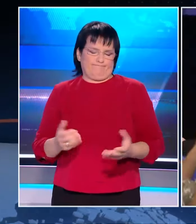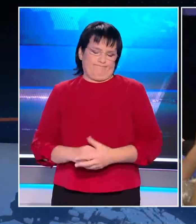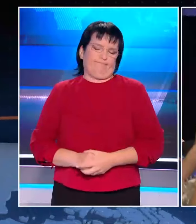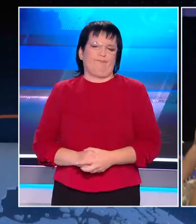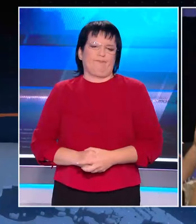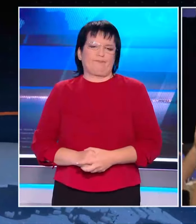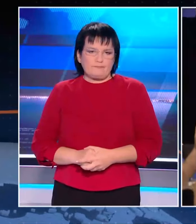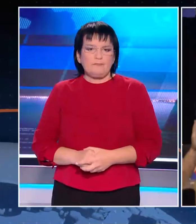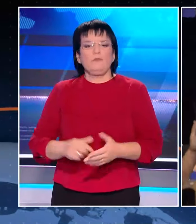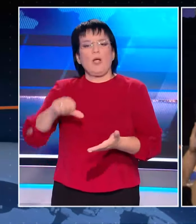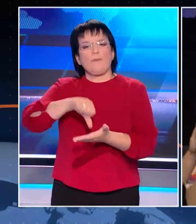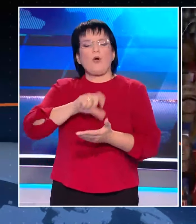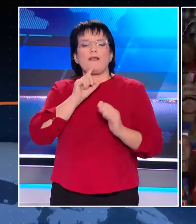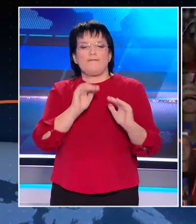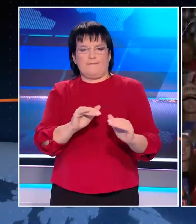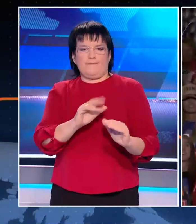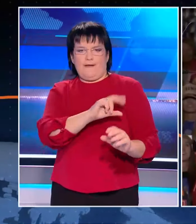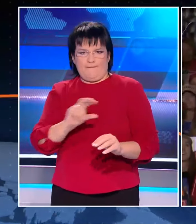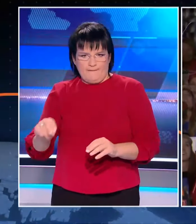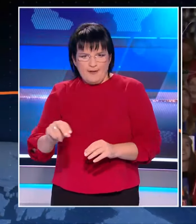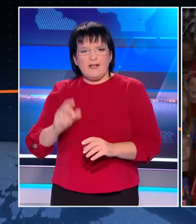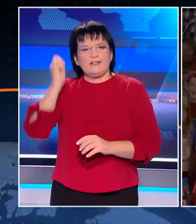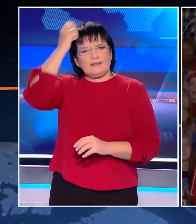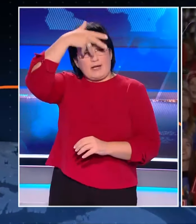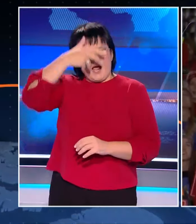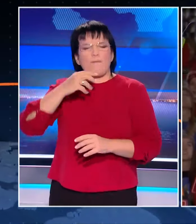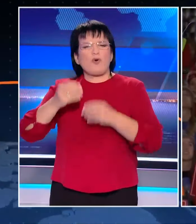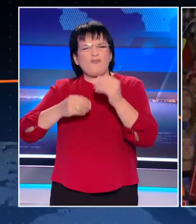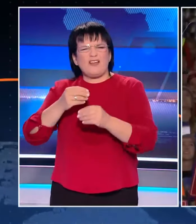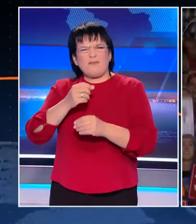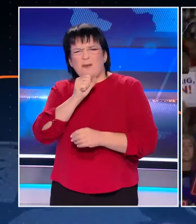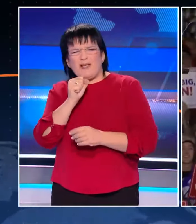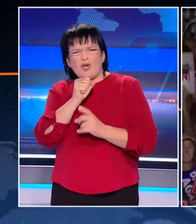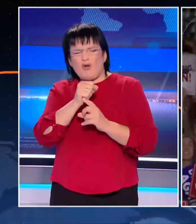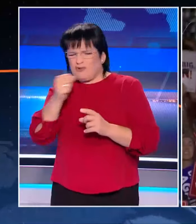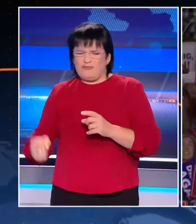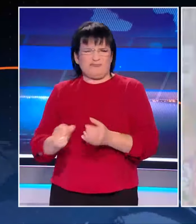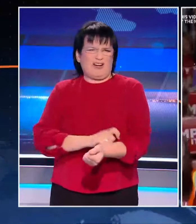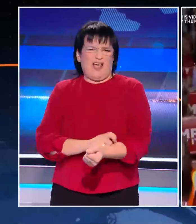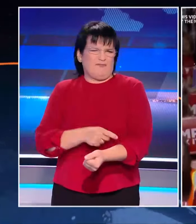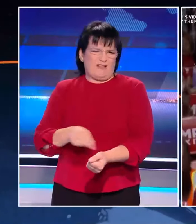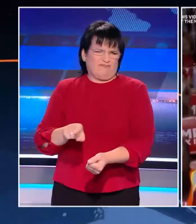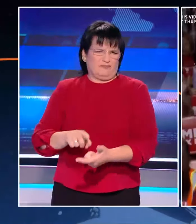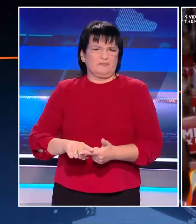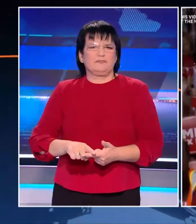Στην ίδια πόλη μίλησε και ο Ντόλαντ Τραμπ, όπου μετά τα προβλήματα που πρόκυψα με το μικροφόνο του αναφέρθηκε και στον Γιάννη Αντεντοκούμπου.